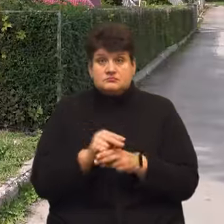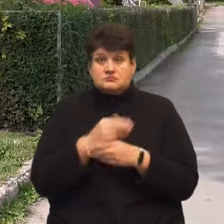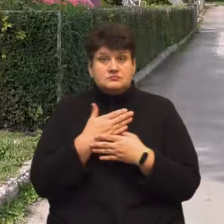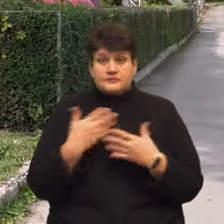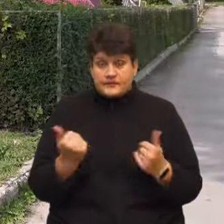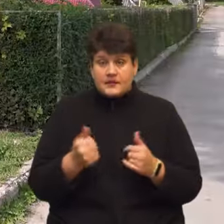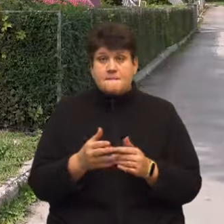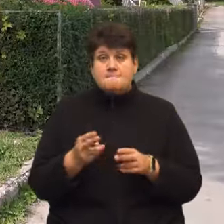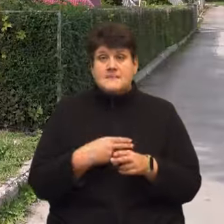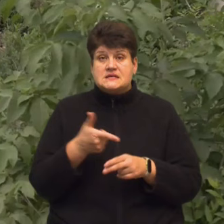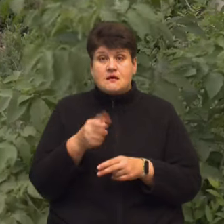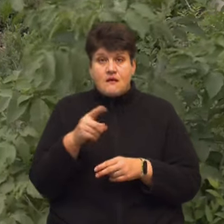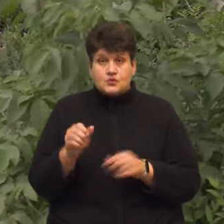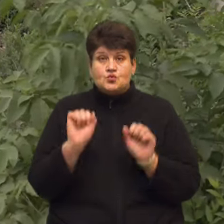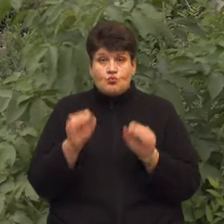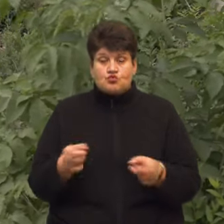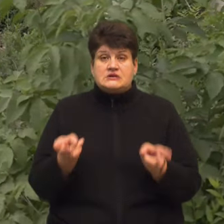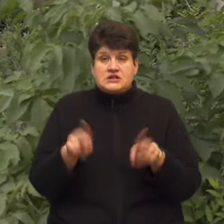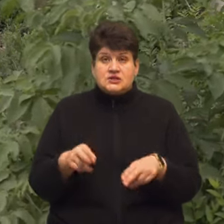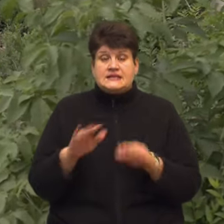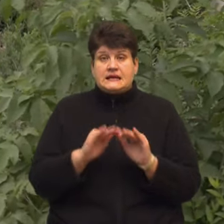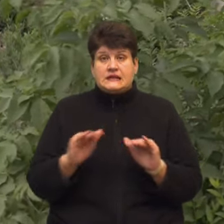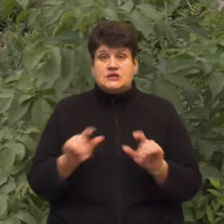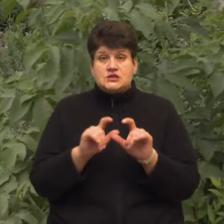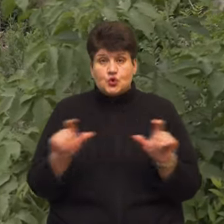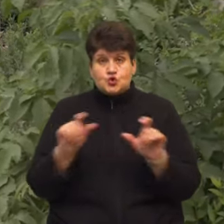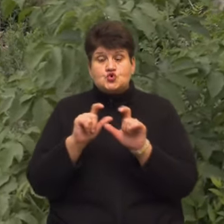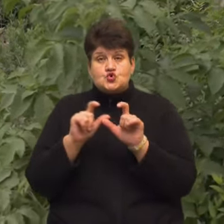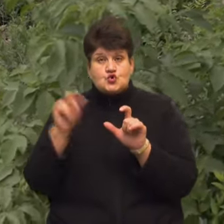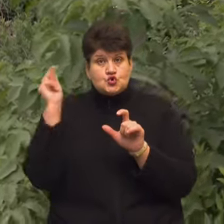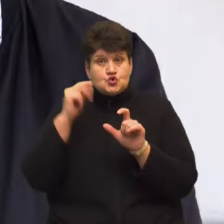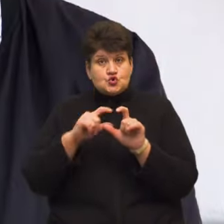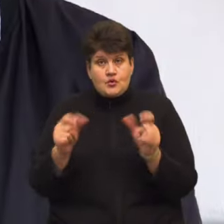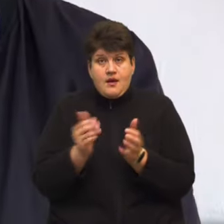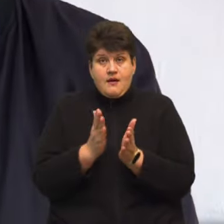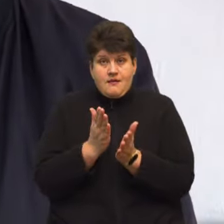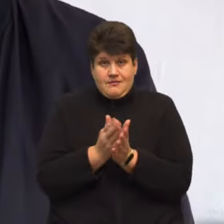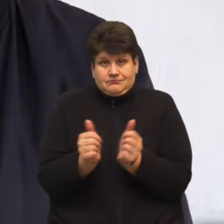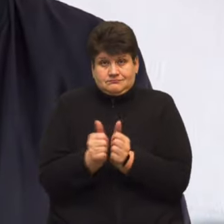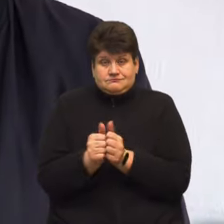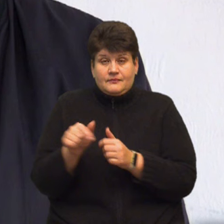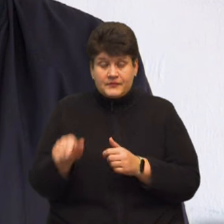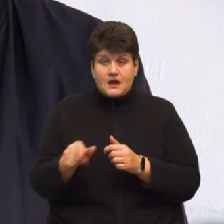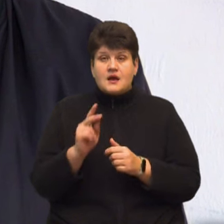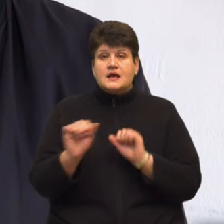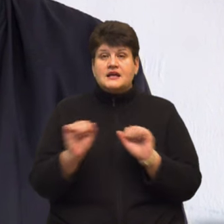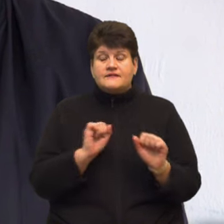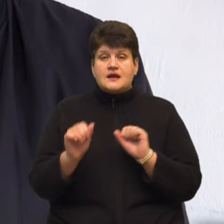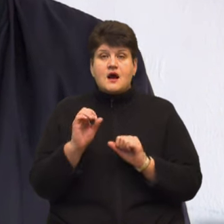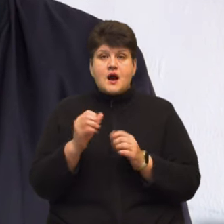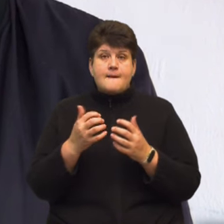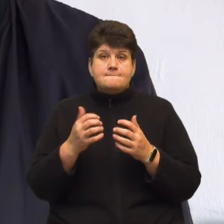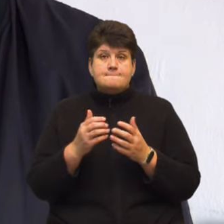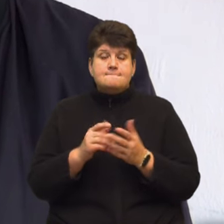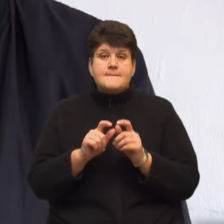без газопостачання можуть залишитися дитсадок та школа, які знаходяться поблизу. Керівник апарату Копичинецької міської ради Тарас